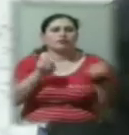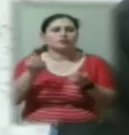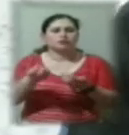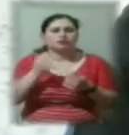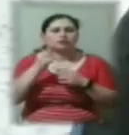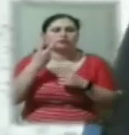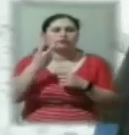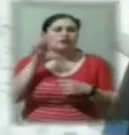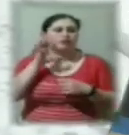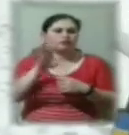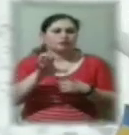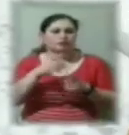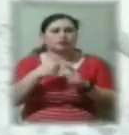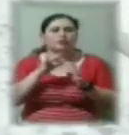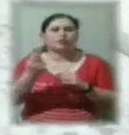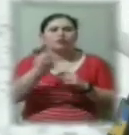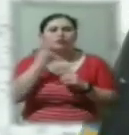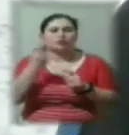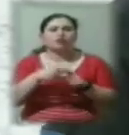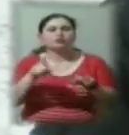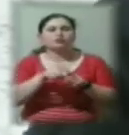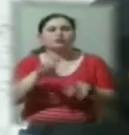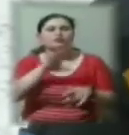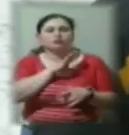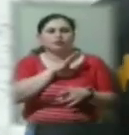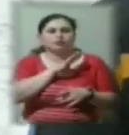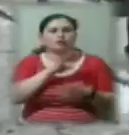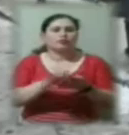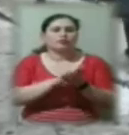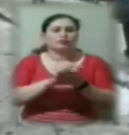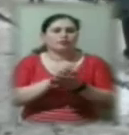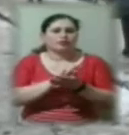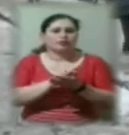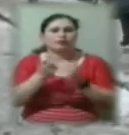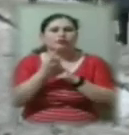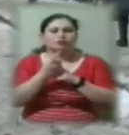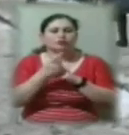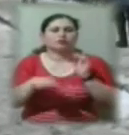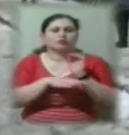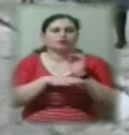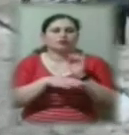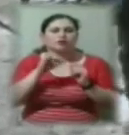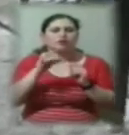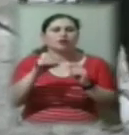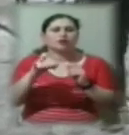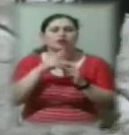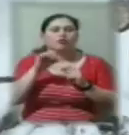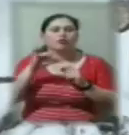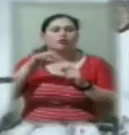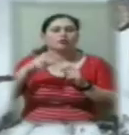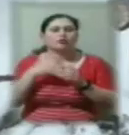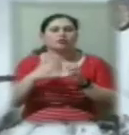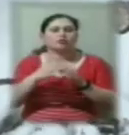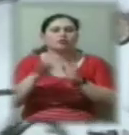це по області. Також було прибрано 11 дерев. У мікрорайоні Корабел-Херсонав дерево впало на зупинку